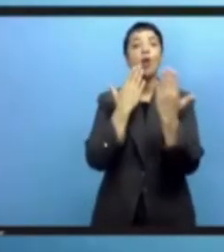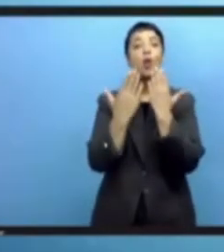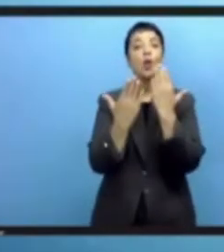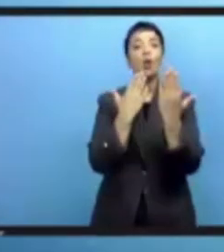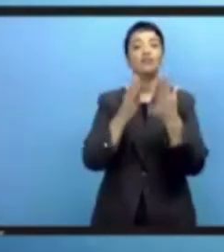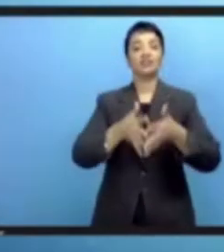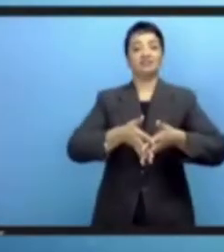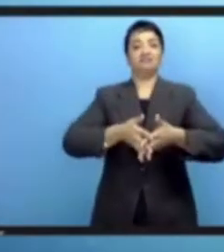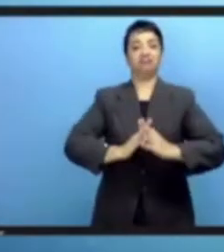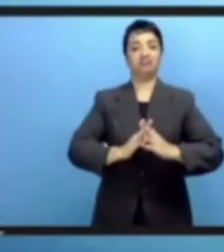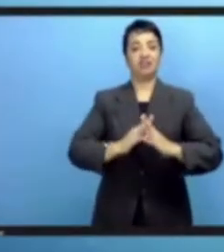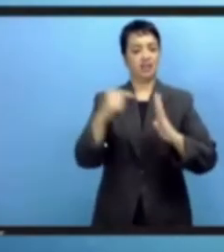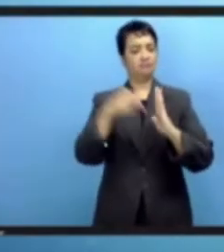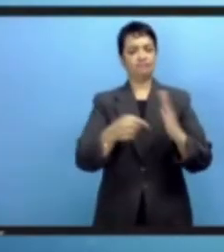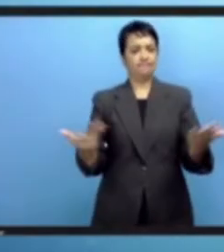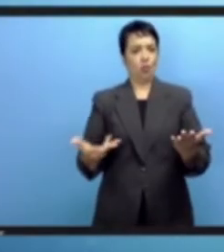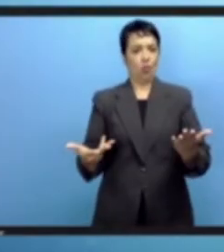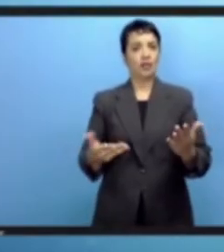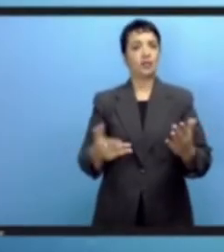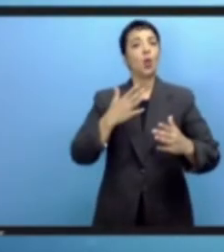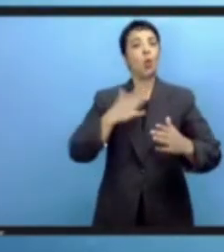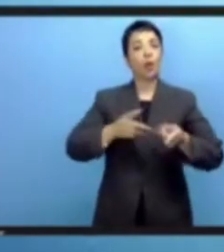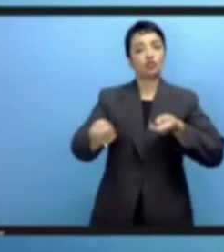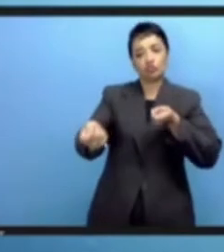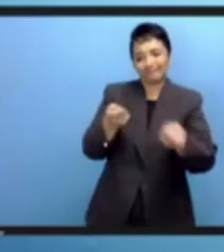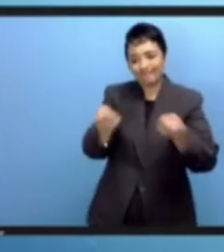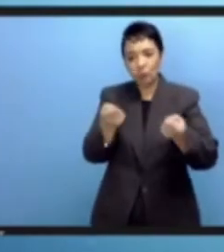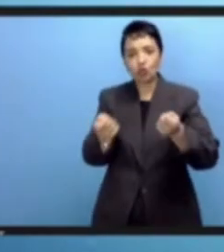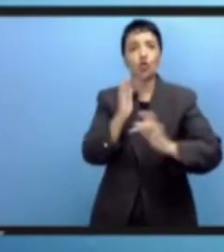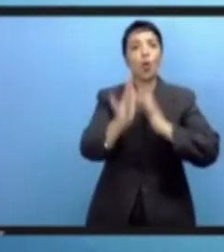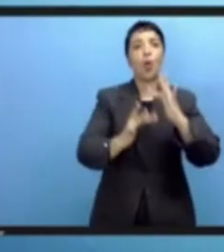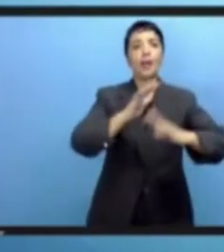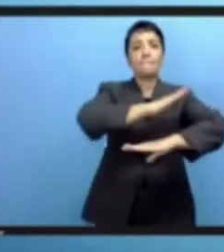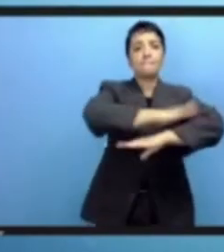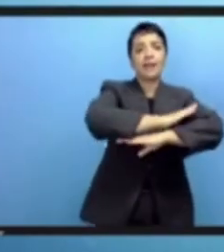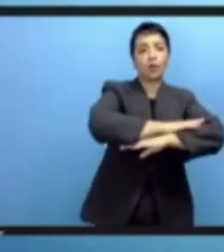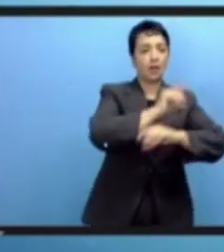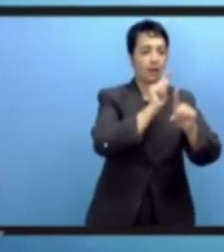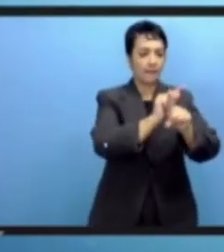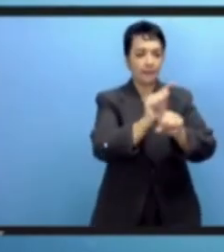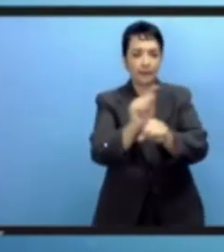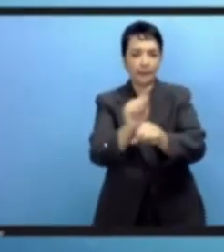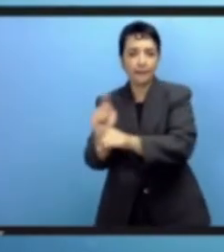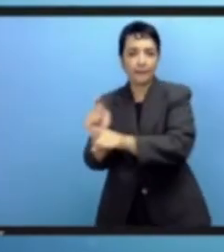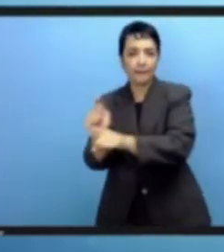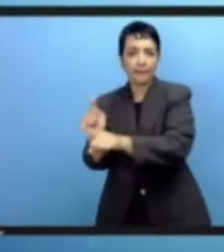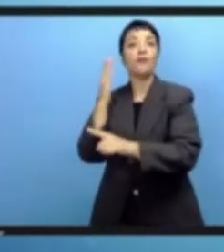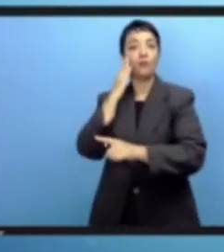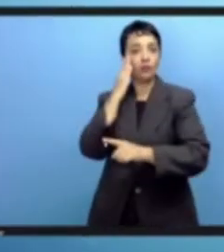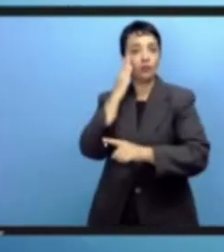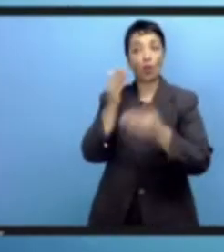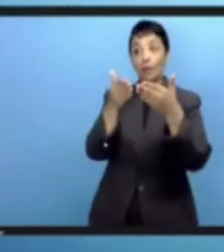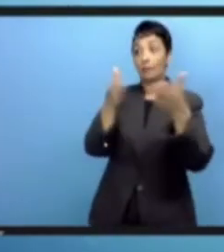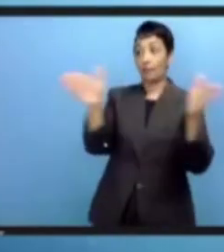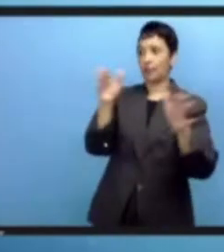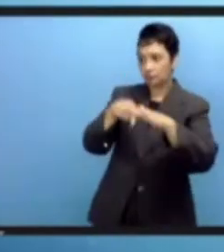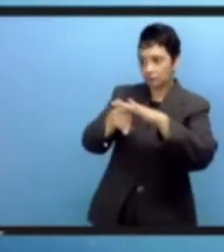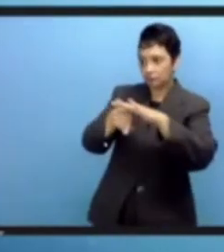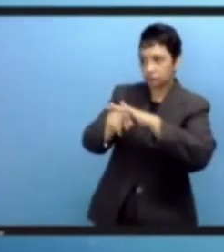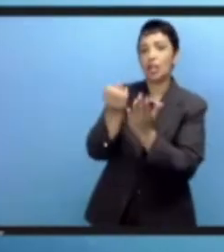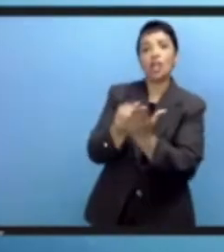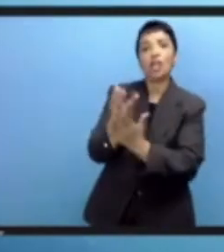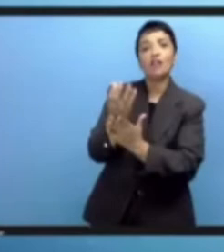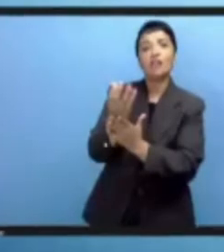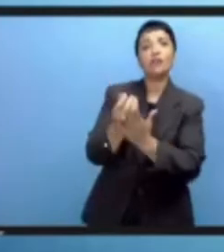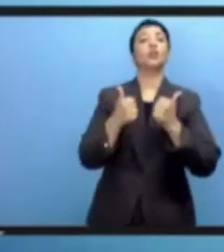ستنظم مؤتمرا عالميا حول تنظيم المنصات الرقمية وحتى نتأكد تماما من أن المعلومات ستصبح